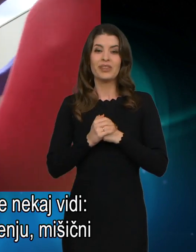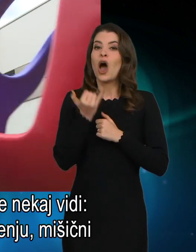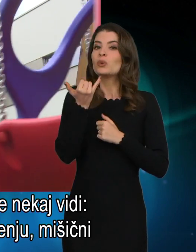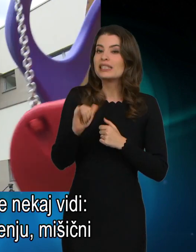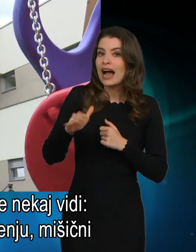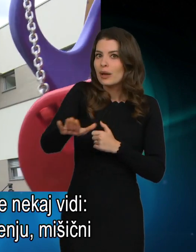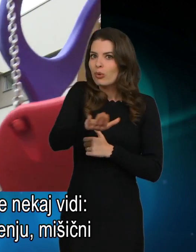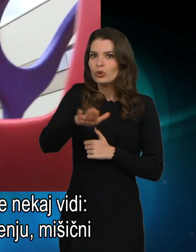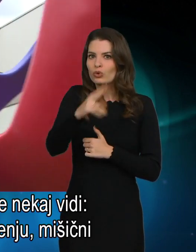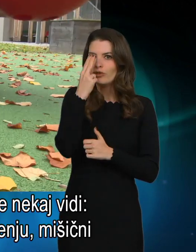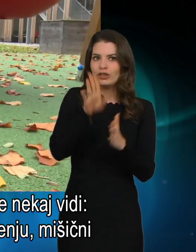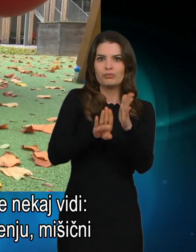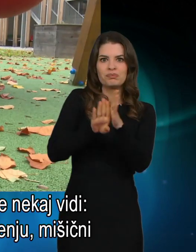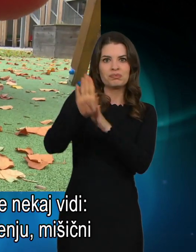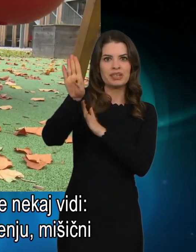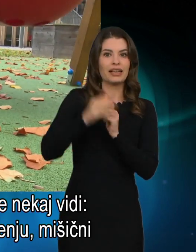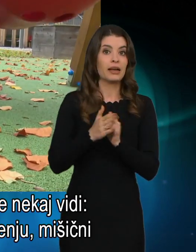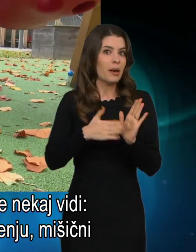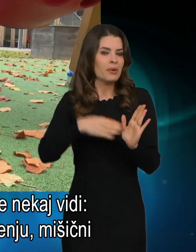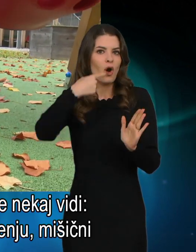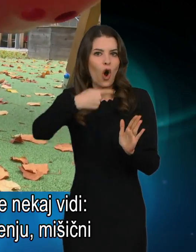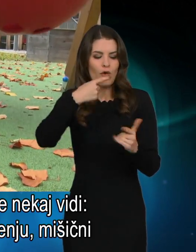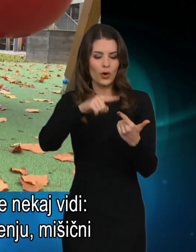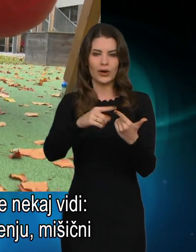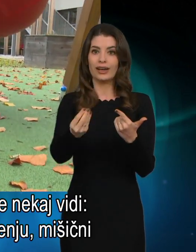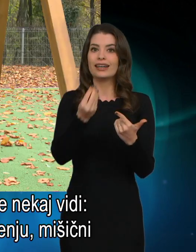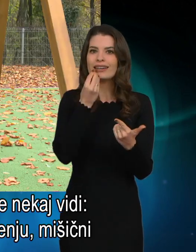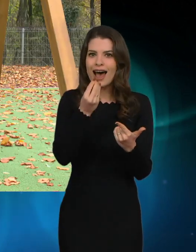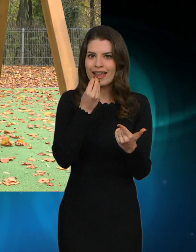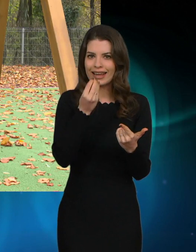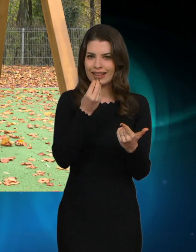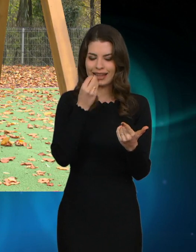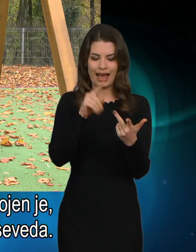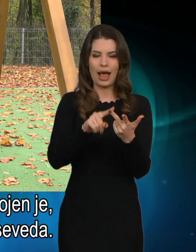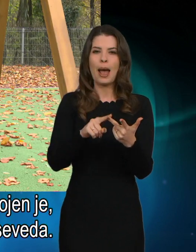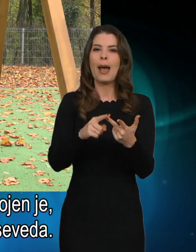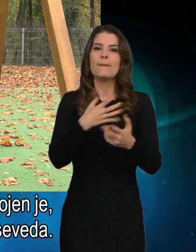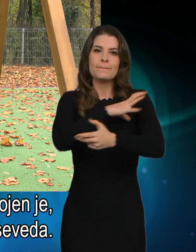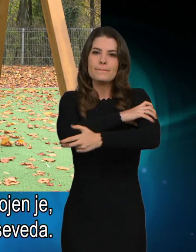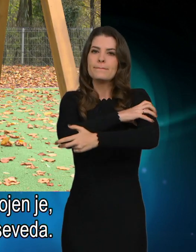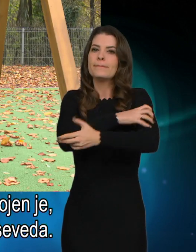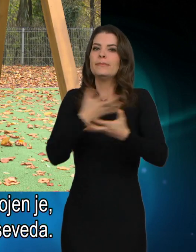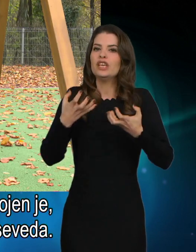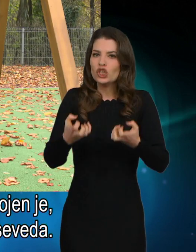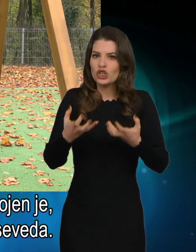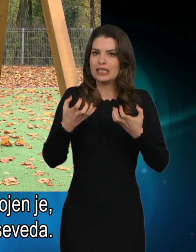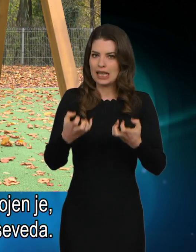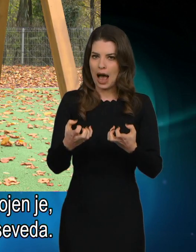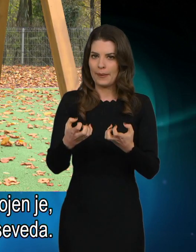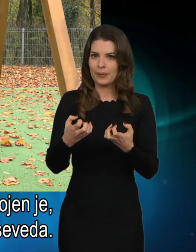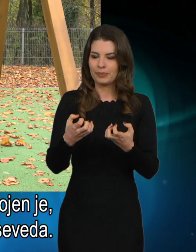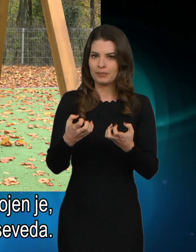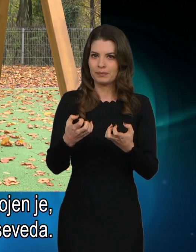se nekaj vidi govornem, prihranjenju, pri mišicam, mišični pač moči,